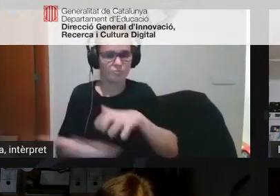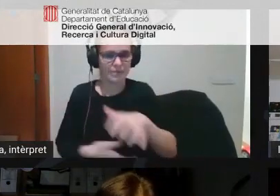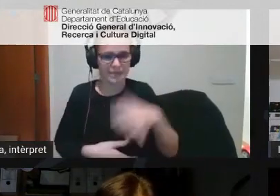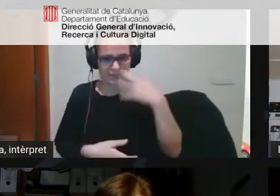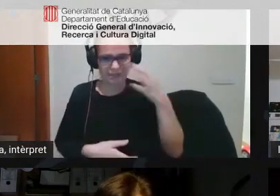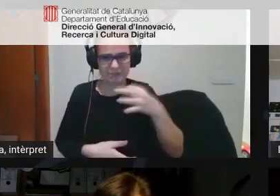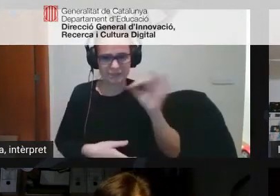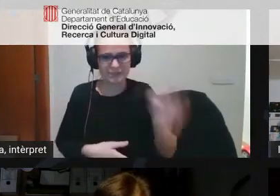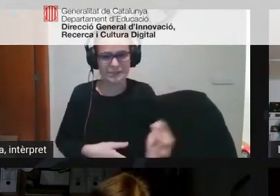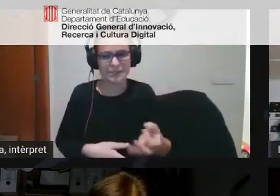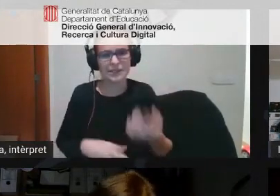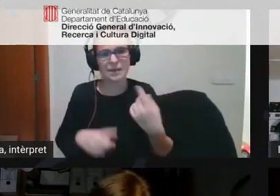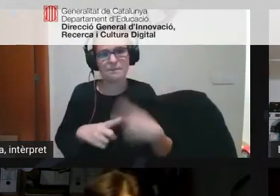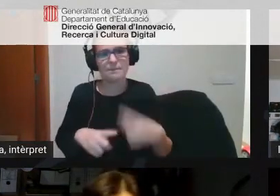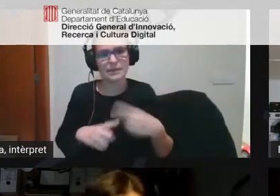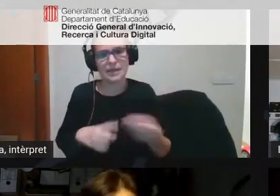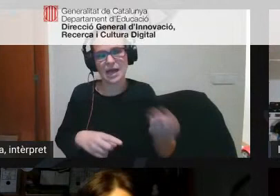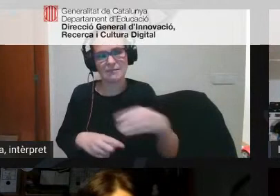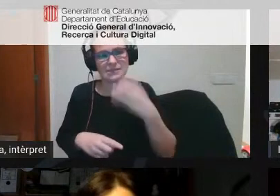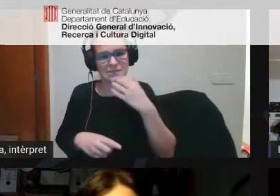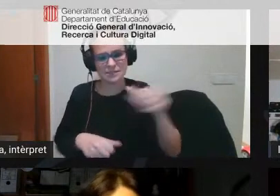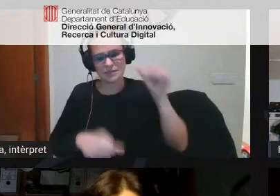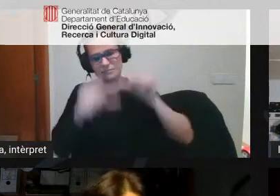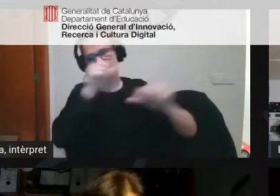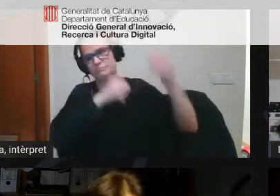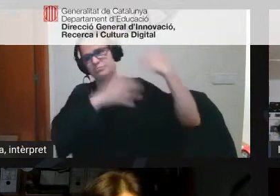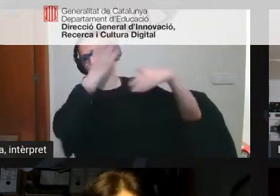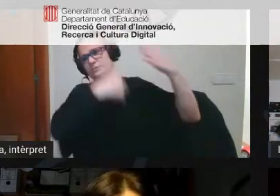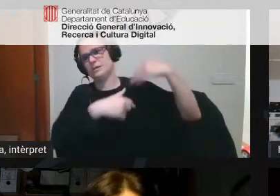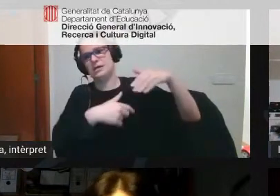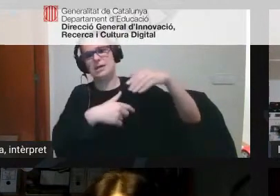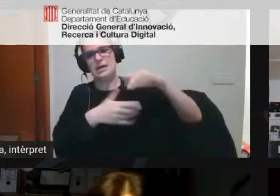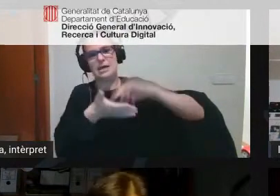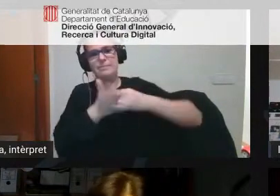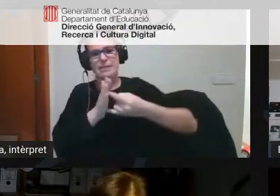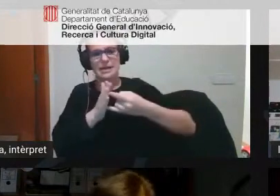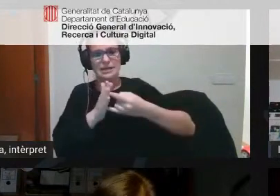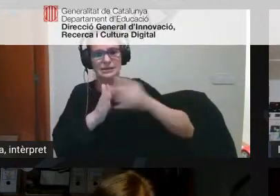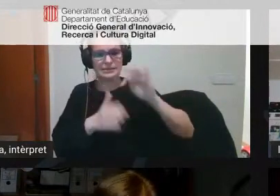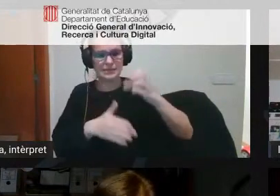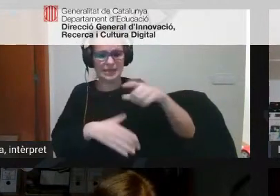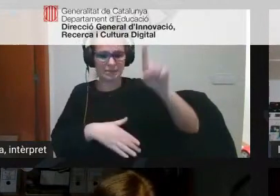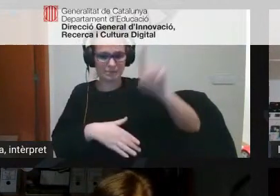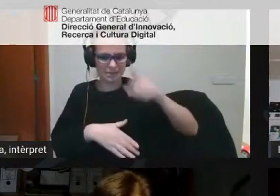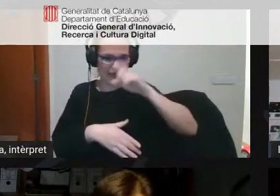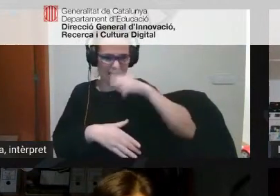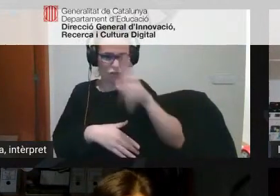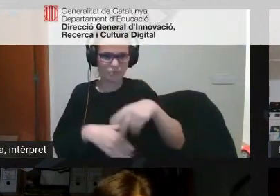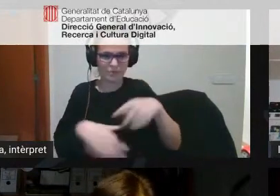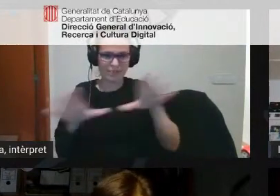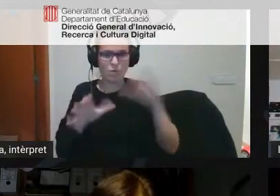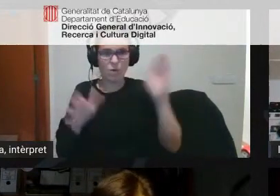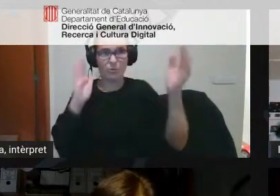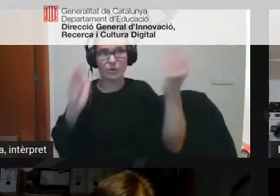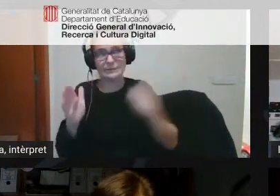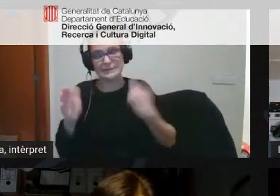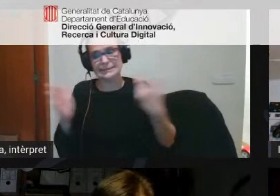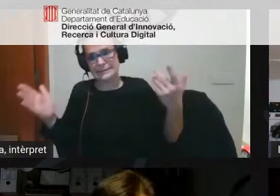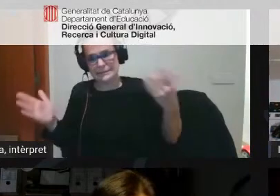veritat perquè a més a més si remuntem al primer platac del 2010 bé en aquell moment